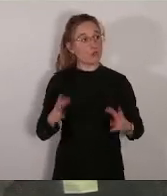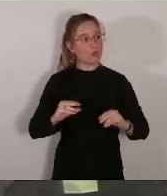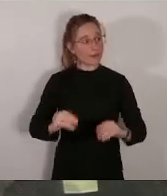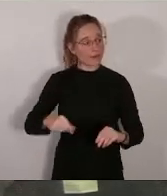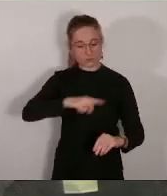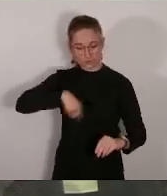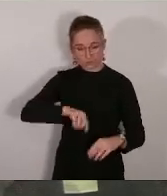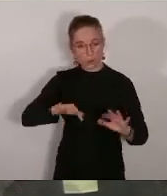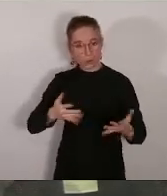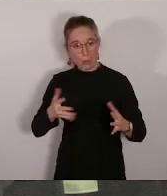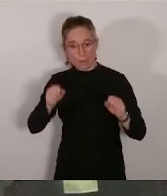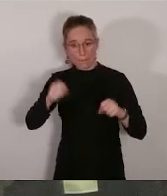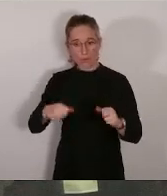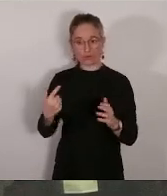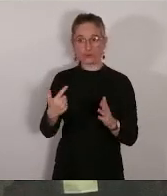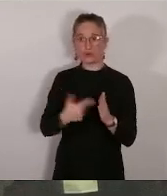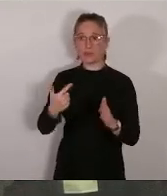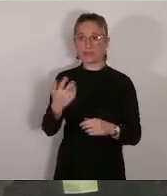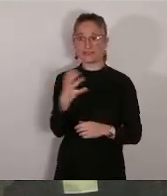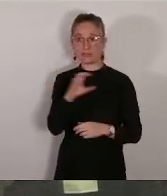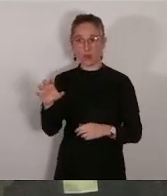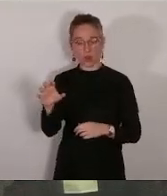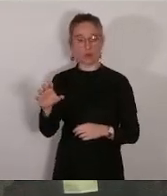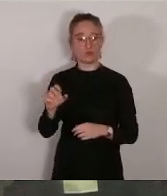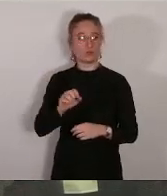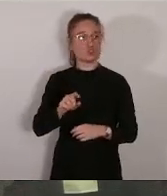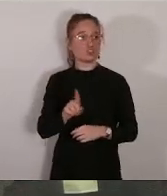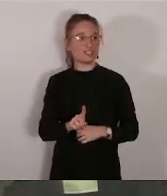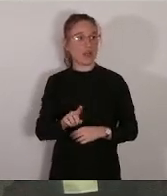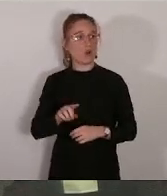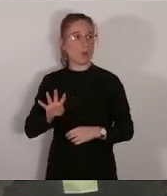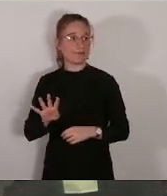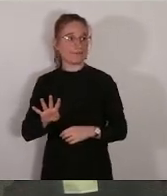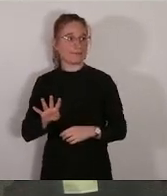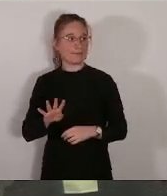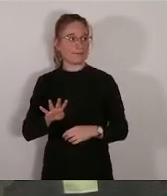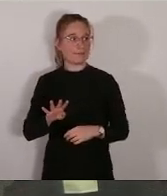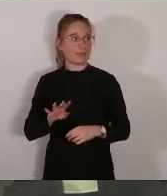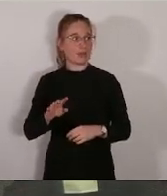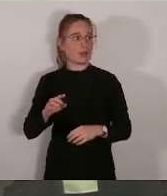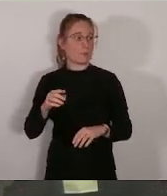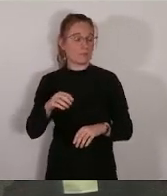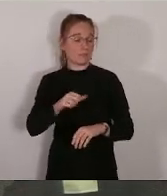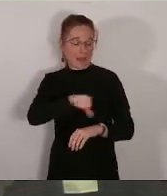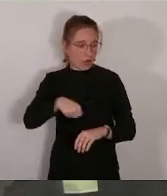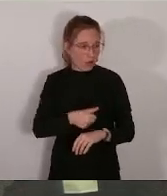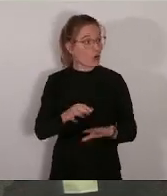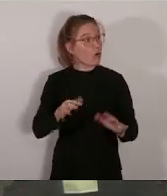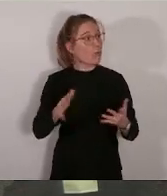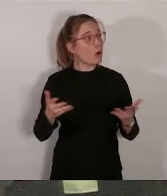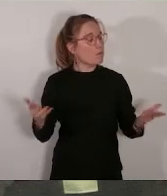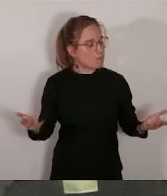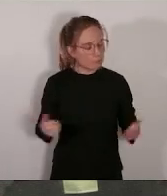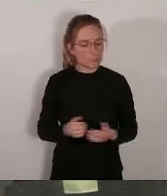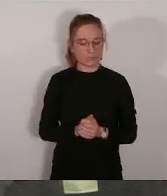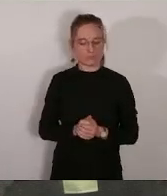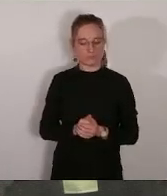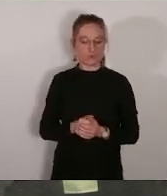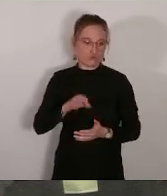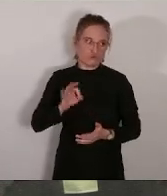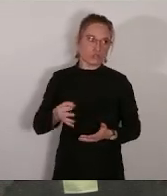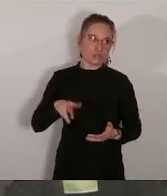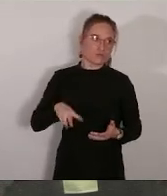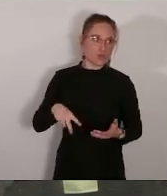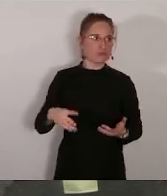2030 ? C'est un objectif qu'on se donne, c'est un objectif ambitieux et c'est un objectif qui a permis de concourir et d